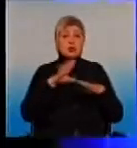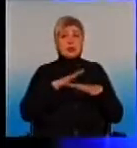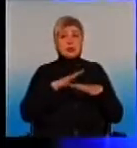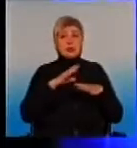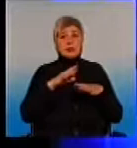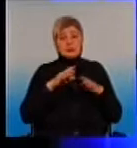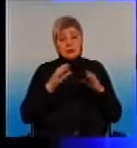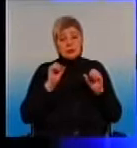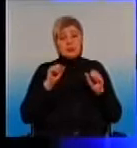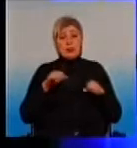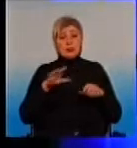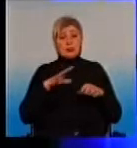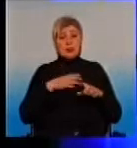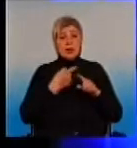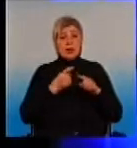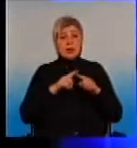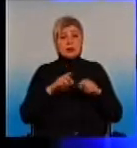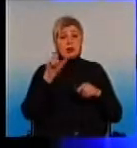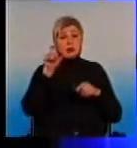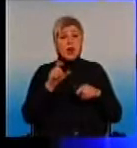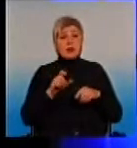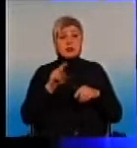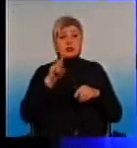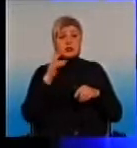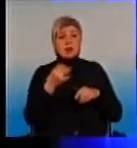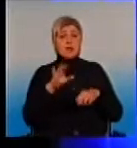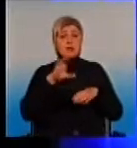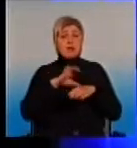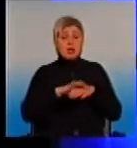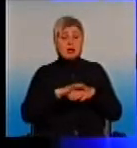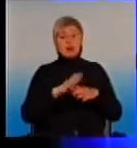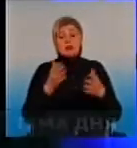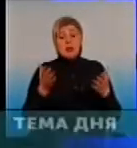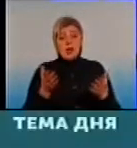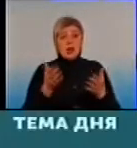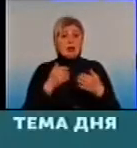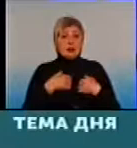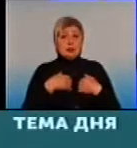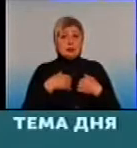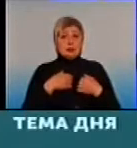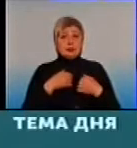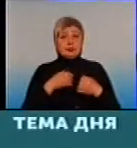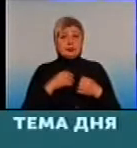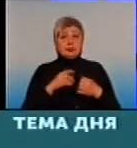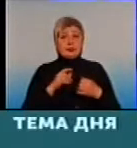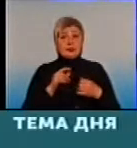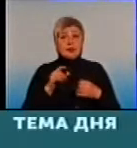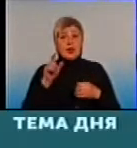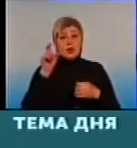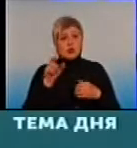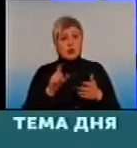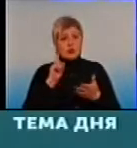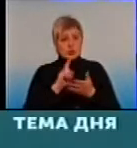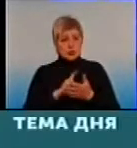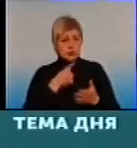виключається такий варіант. Це чоловіковий фактор, ми поки від нього нікуди не дінемося. завжди треба стояти на своєму, якщо ти